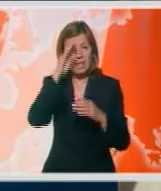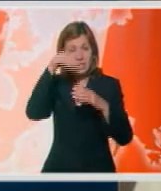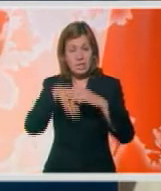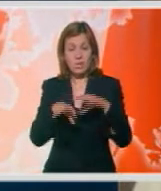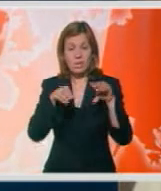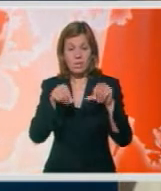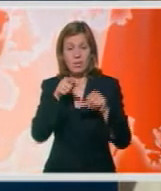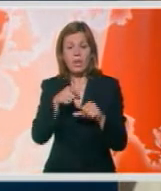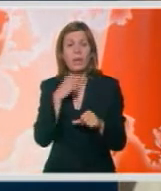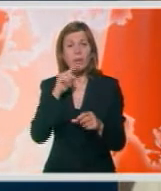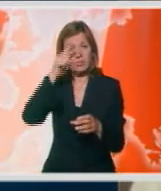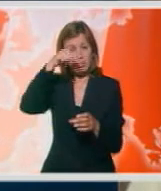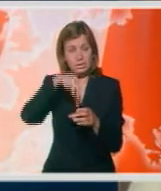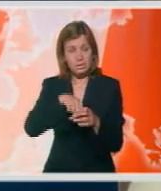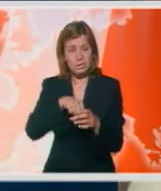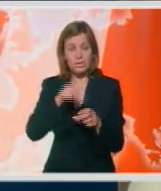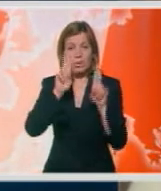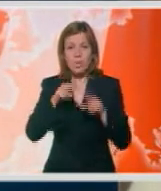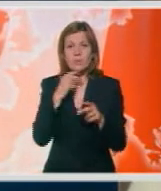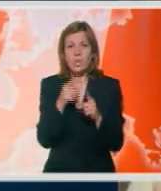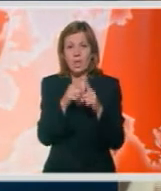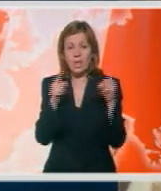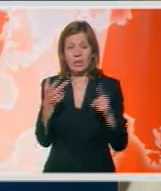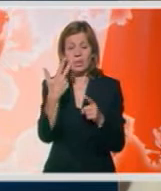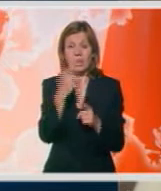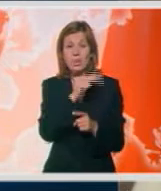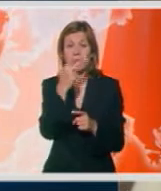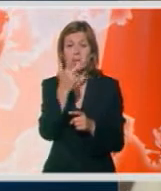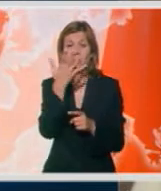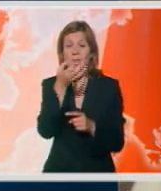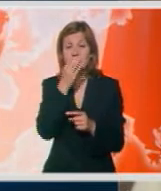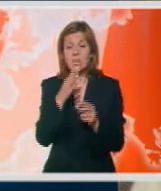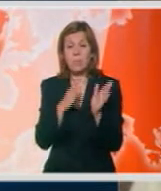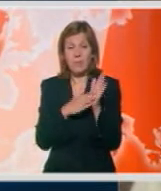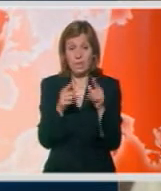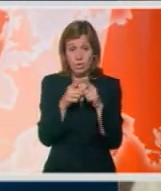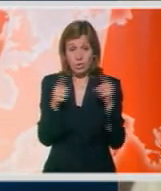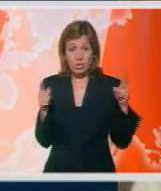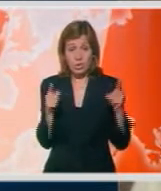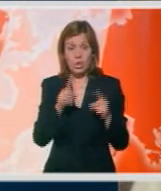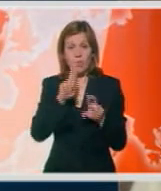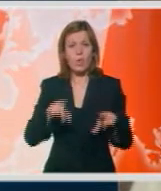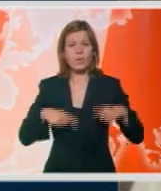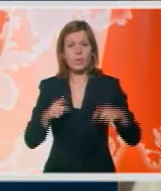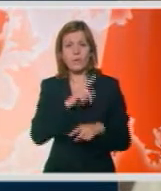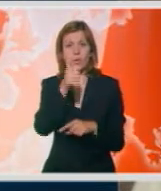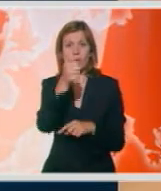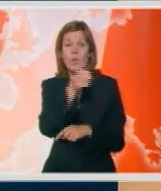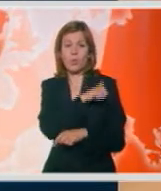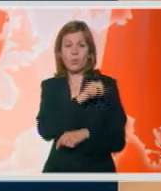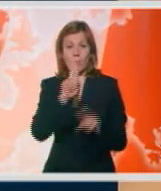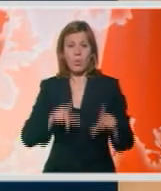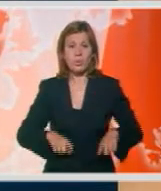otim pozivnim u svobodozemcima, može narasti 30 za 35 centimetara dužine, a isto tako može živjeti i do 100 godina.